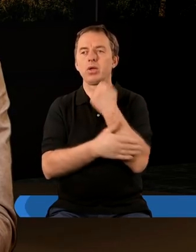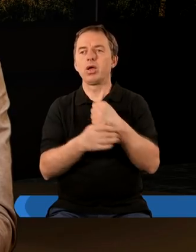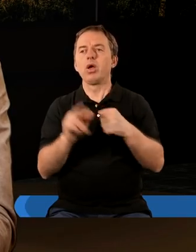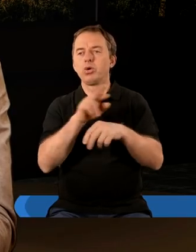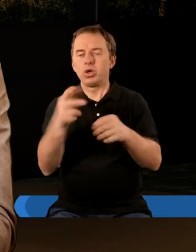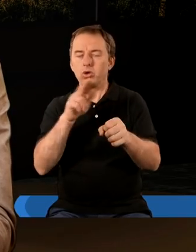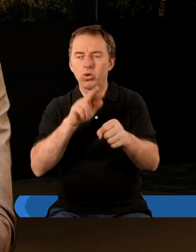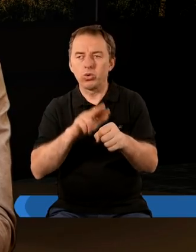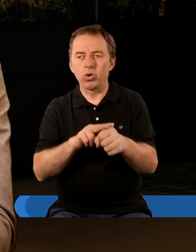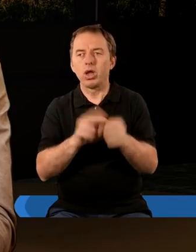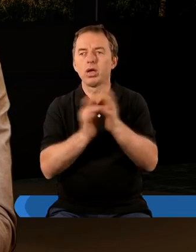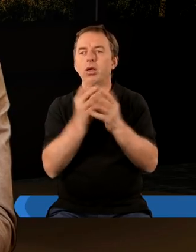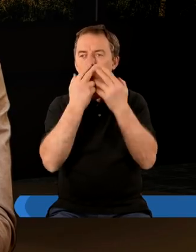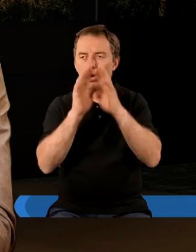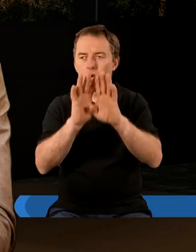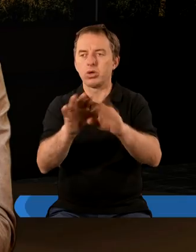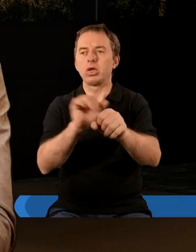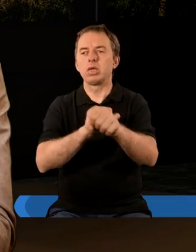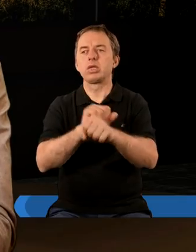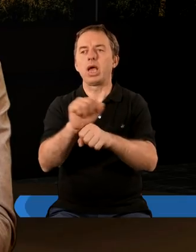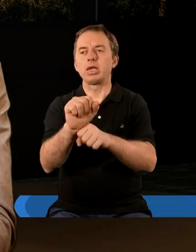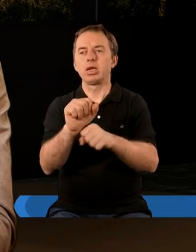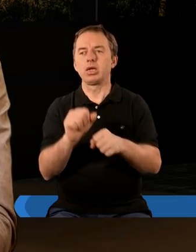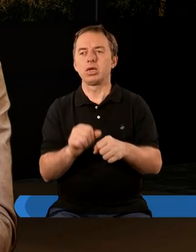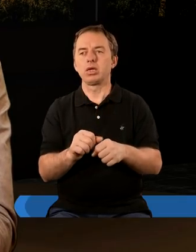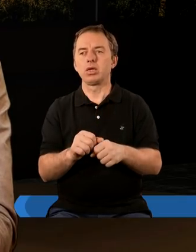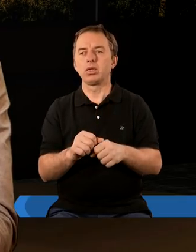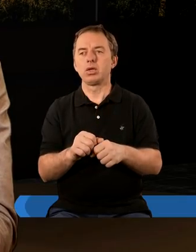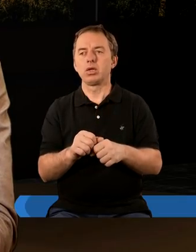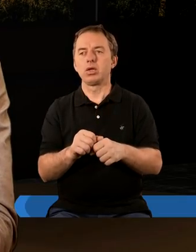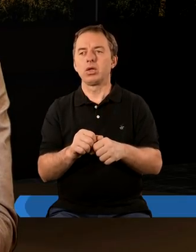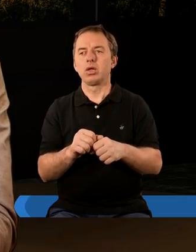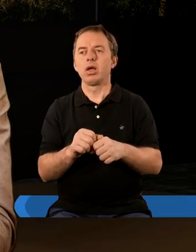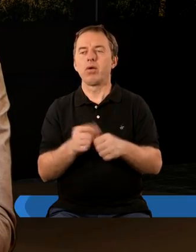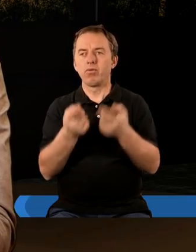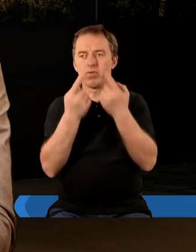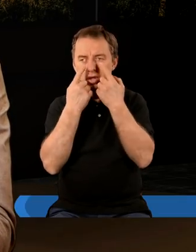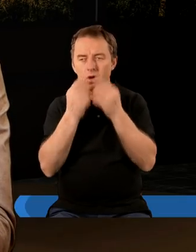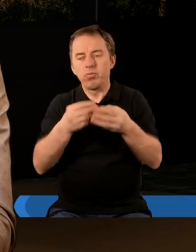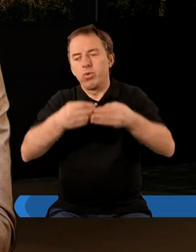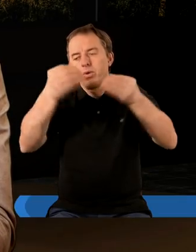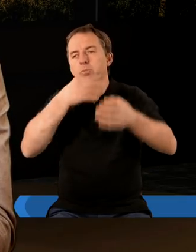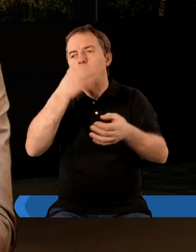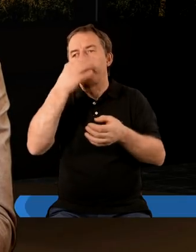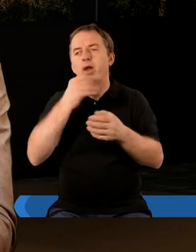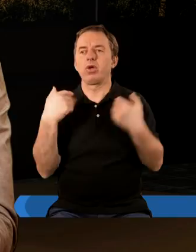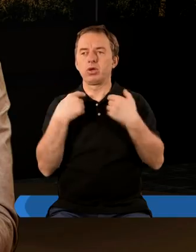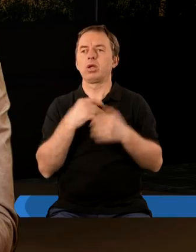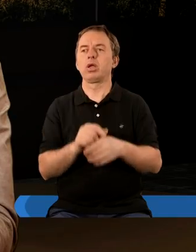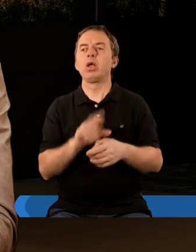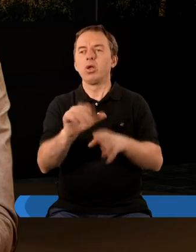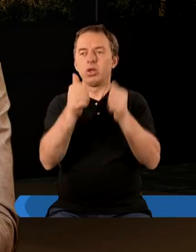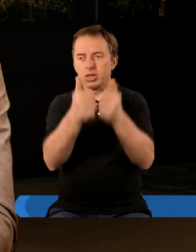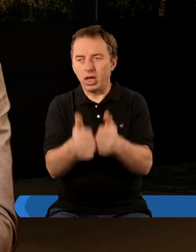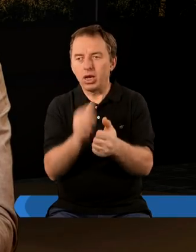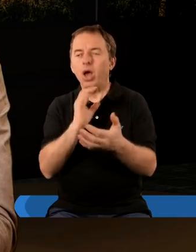ostateczną rzeczą, którą Chrystus pokazuje jest rokowanie. Tak bym to nazwał, bo mówi